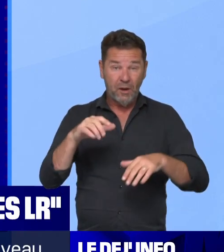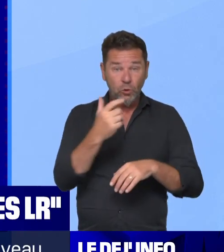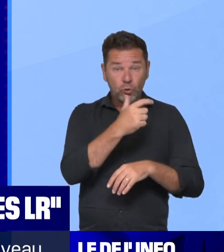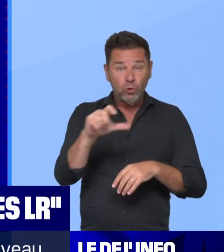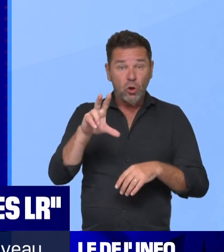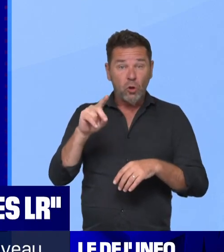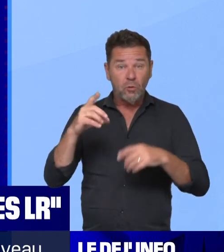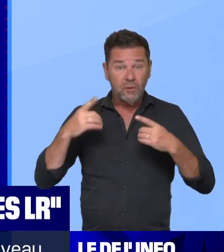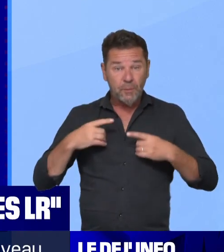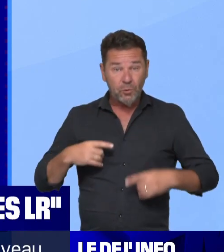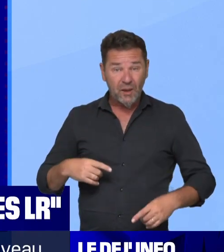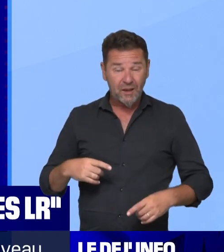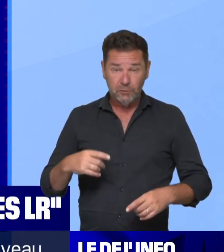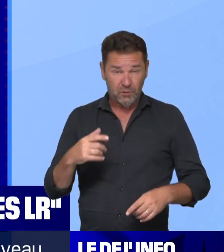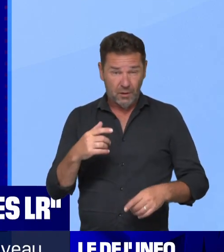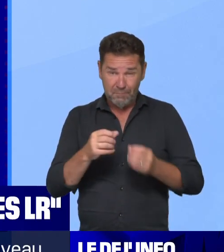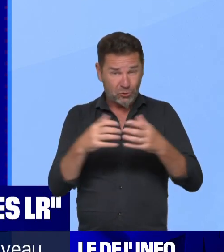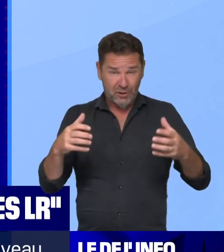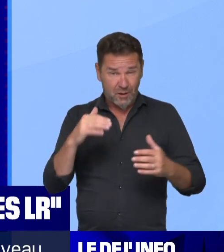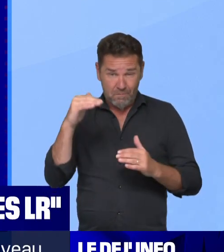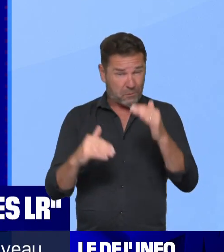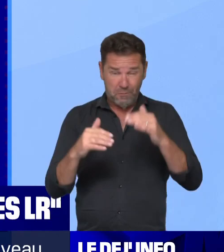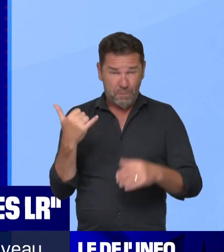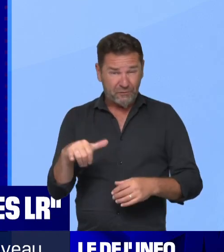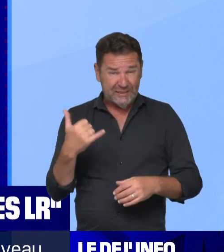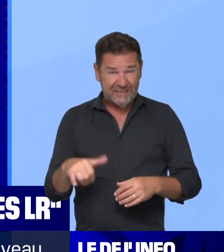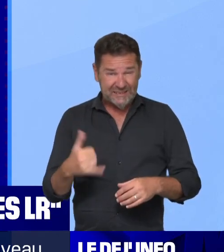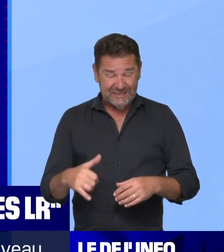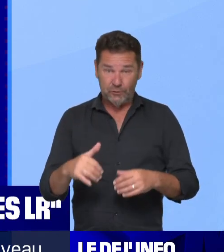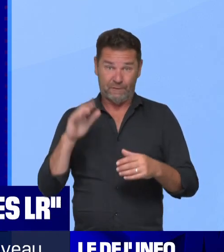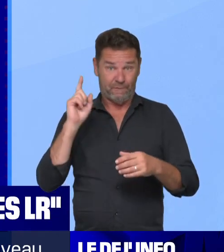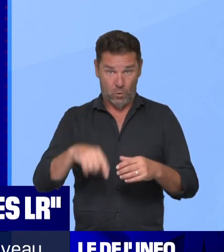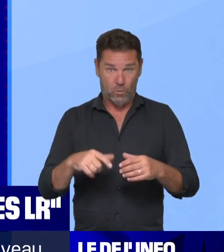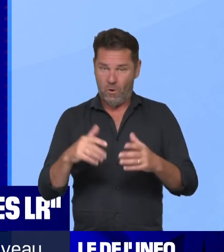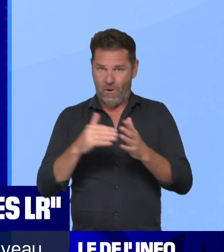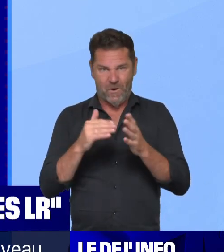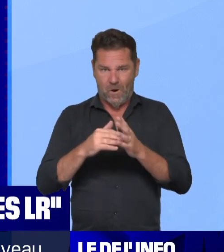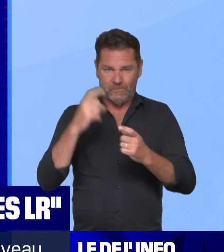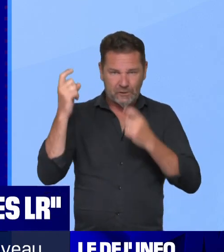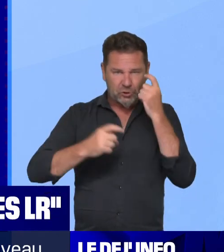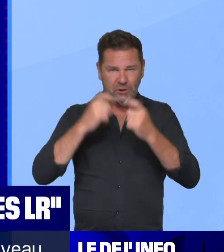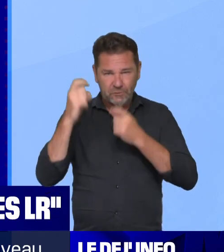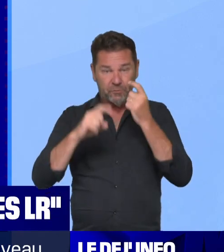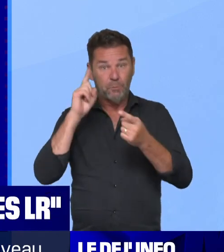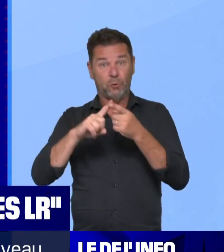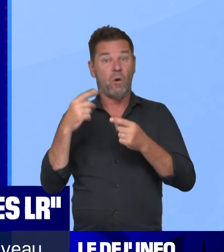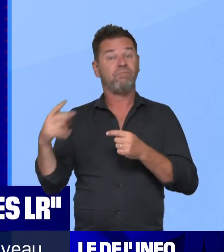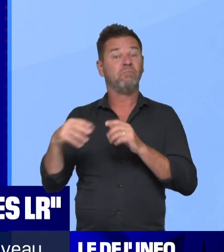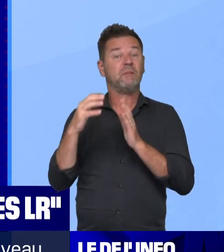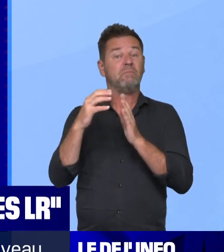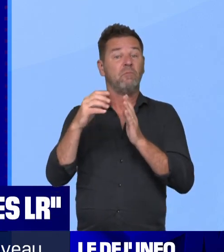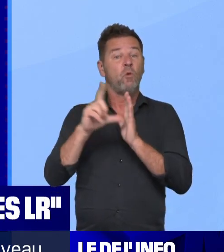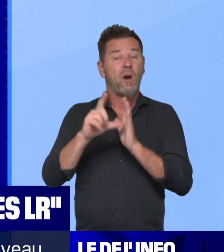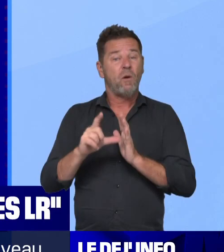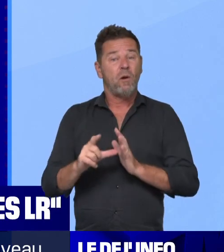députés. On est encore très loin de la majorité. Il faudra donc aller au-delà pour imaginer que ces textes puissent être votés. Et surtout,